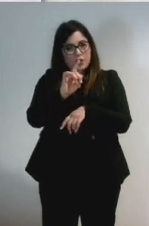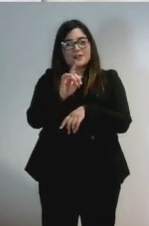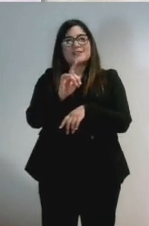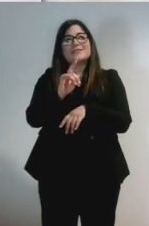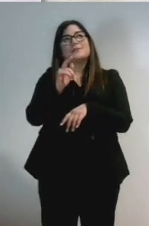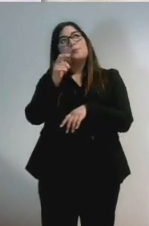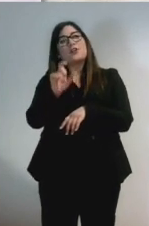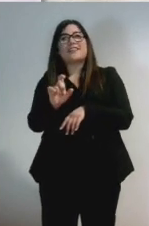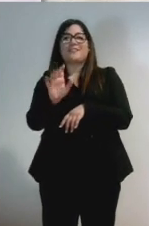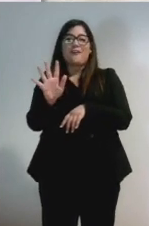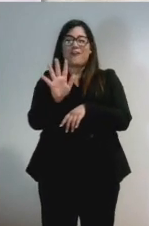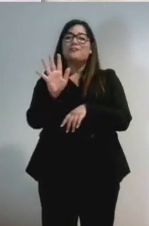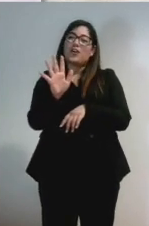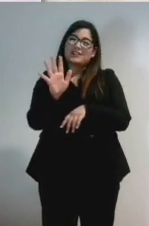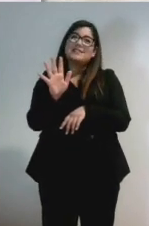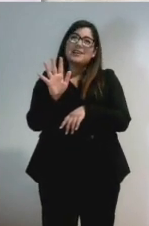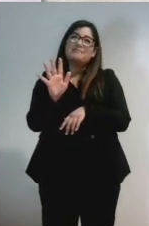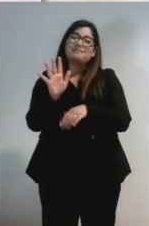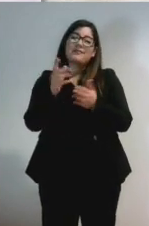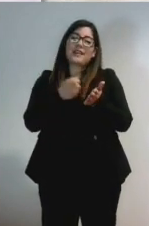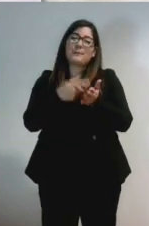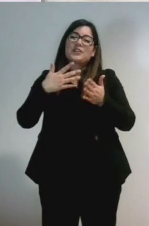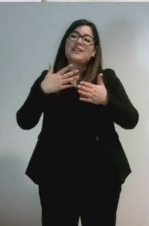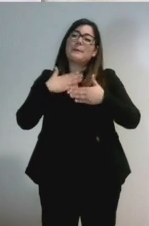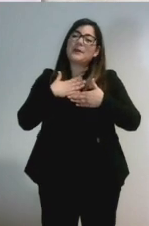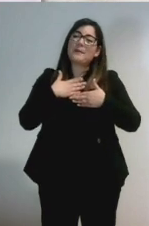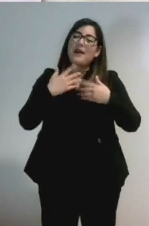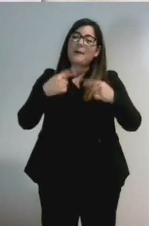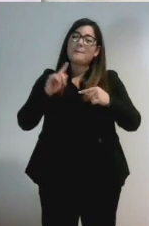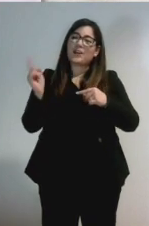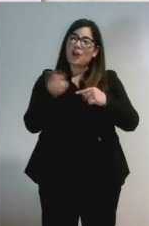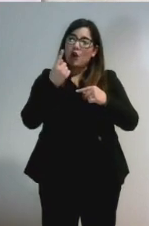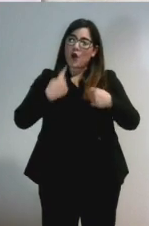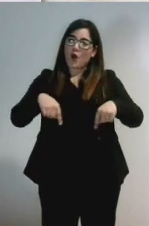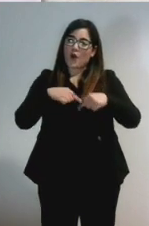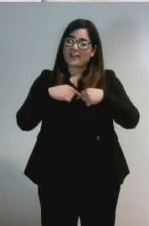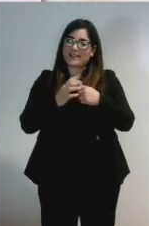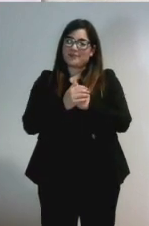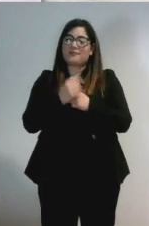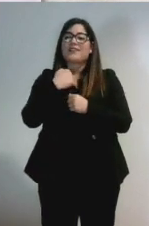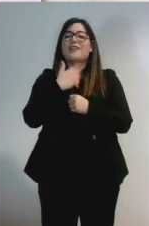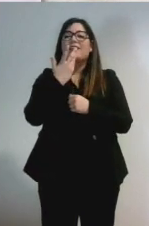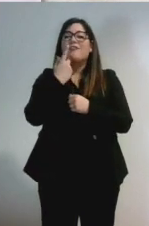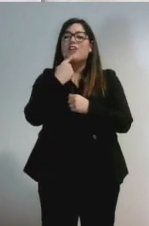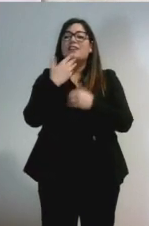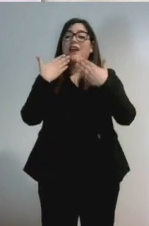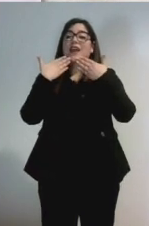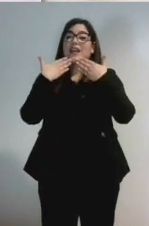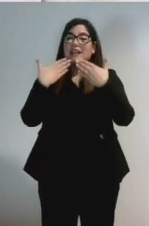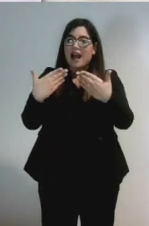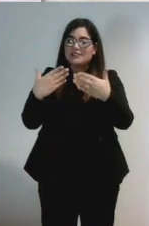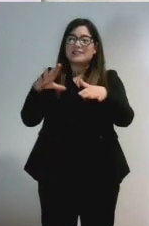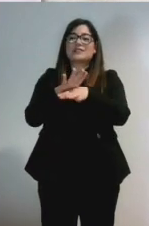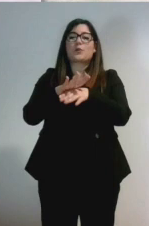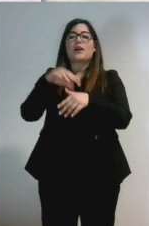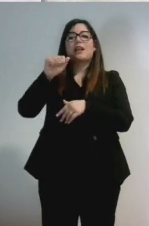perché è importante per me ed è importante per noi. Voglio ringraziare la squadra di Anci Giovani Veneto